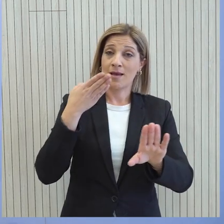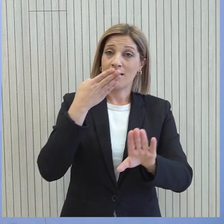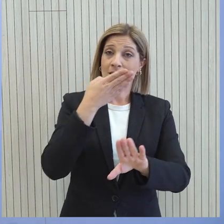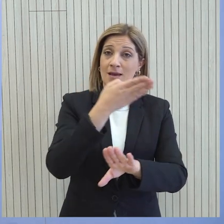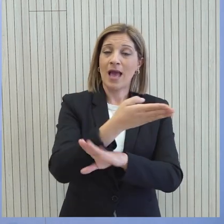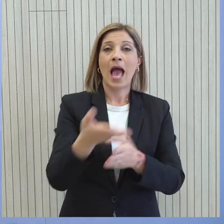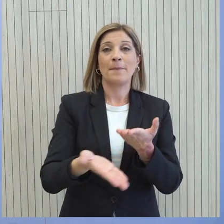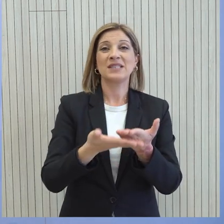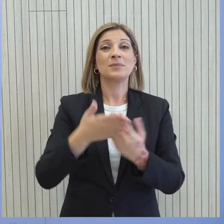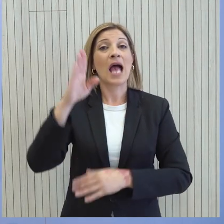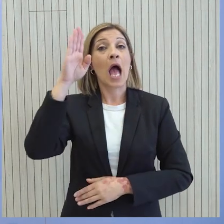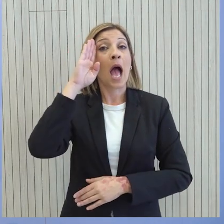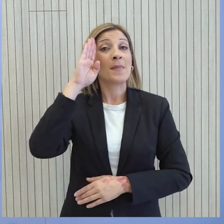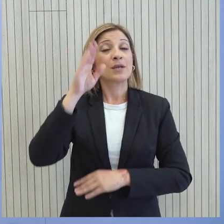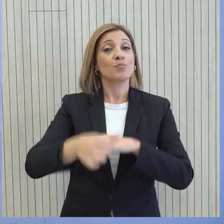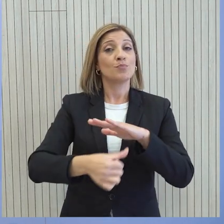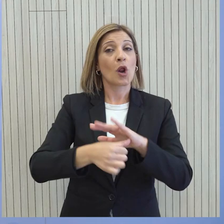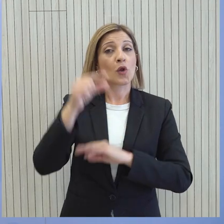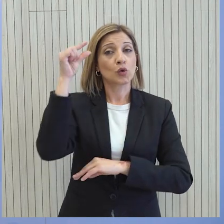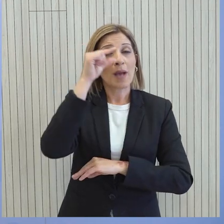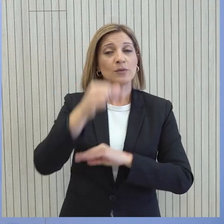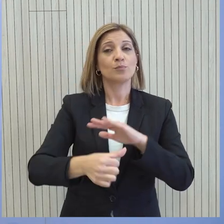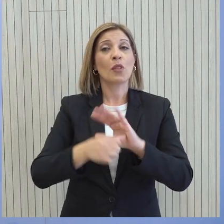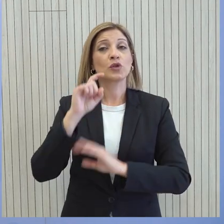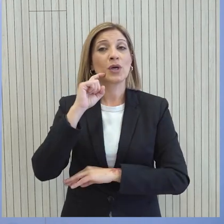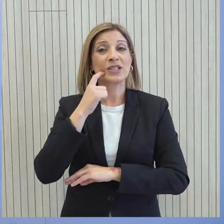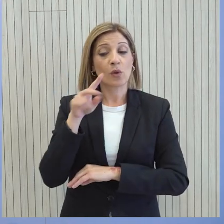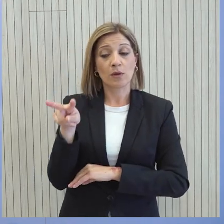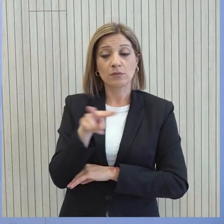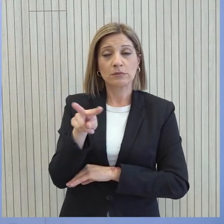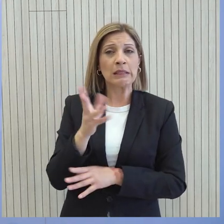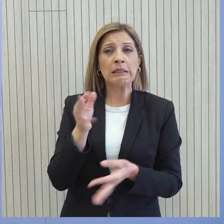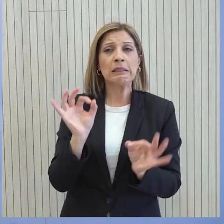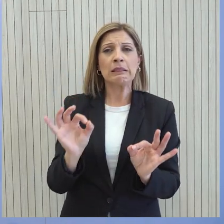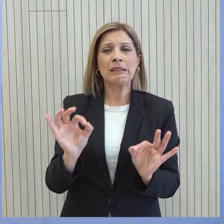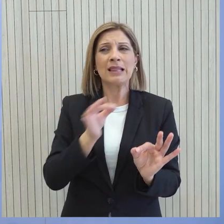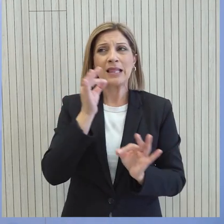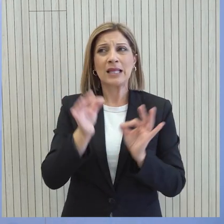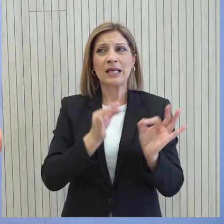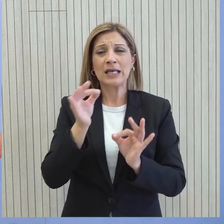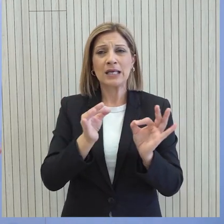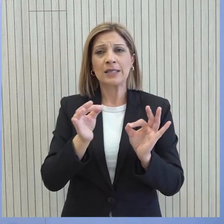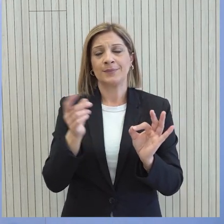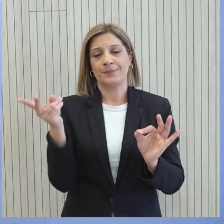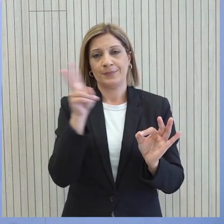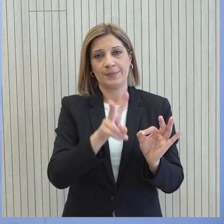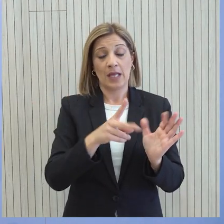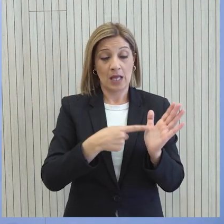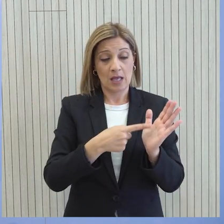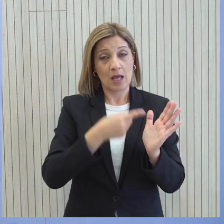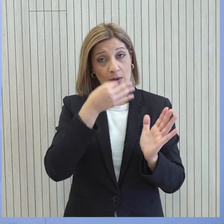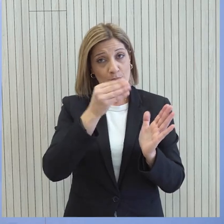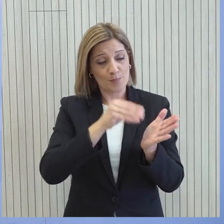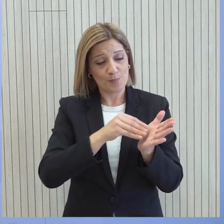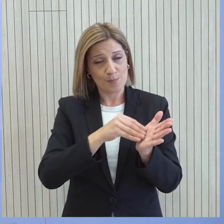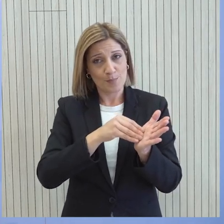Ευχαριστώ. Ευχαριστώ. Ευχαριστώ, πρέπει προεδρούμε τον κύριο Πάιντον Πολιτάκια και να πιο σαφή σχετικά με αυτά τα παραδοτεία. Εντάξει, αυτό το οποίο θα πρέπει να επαναλάβουμε για ακόμη